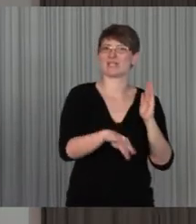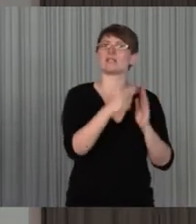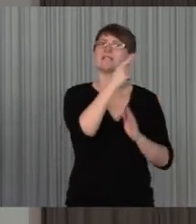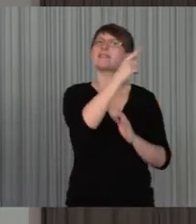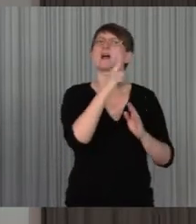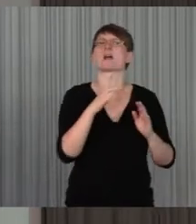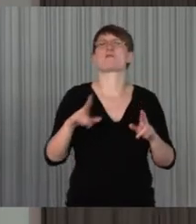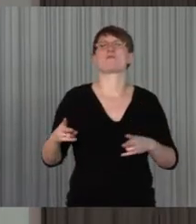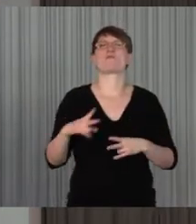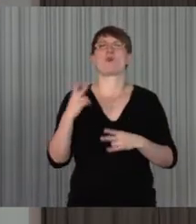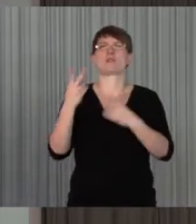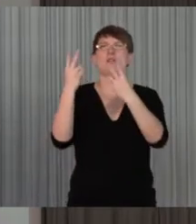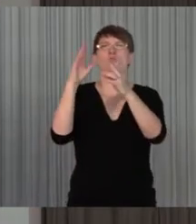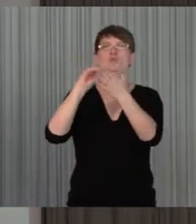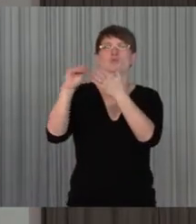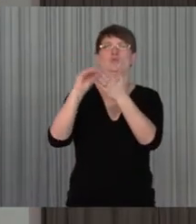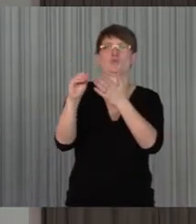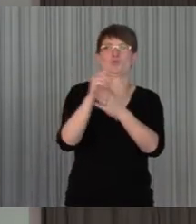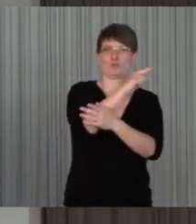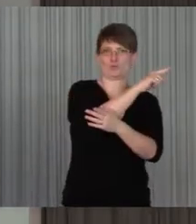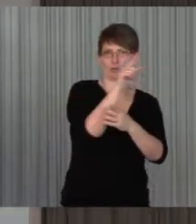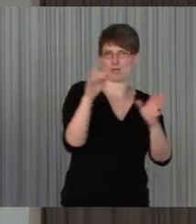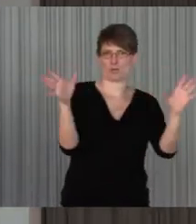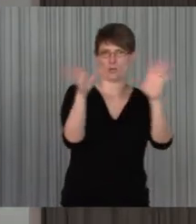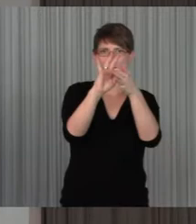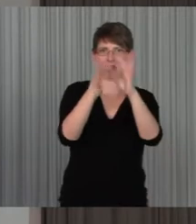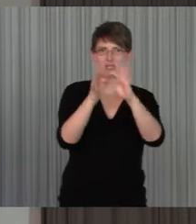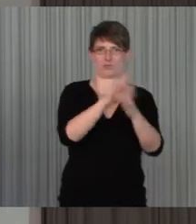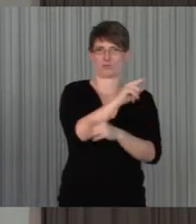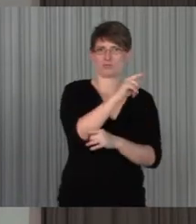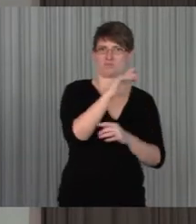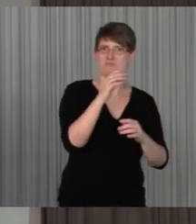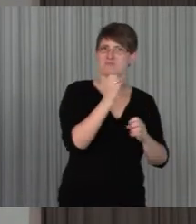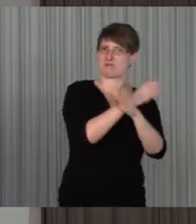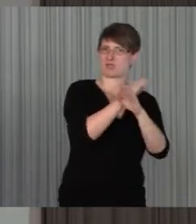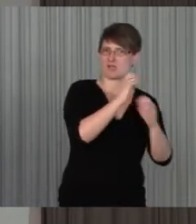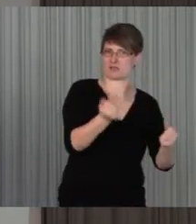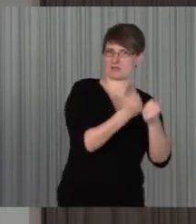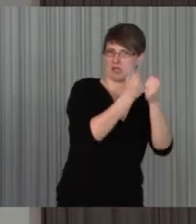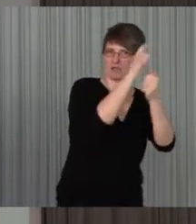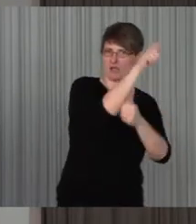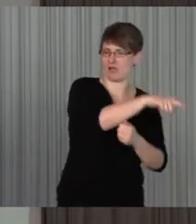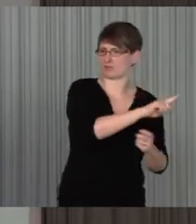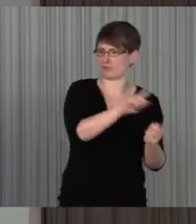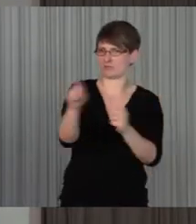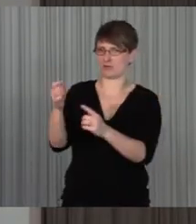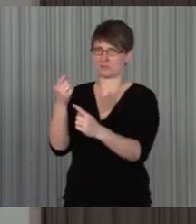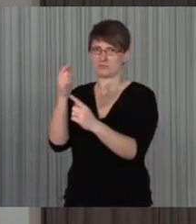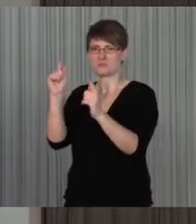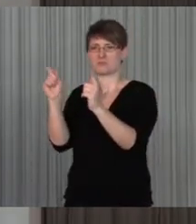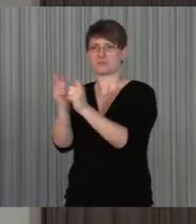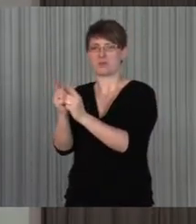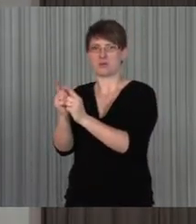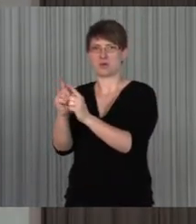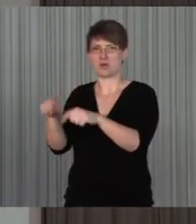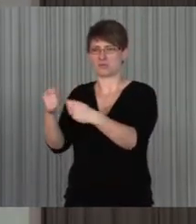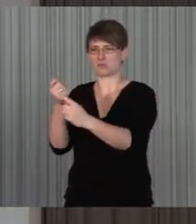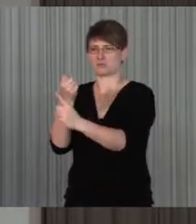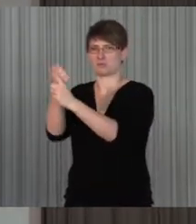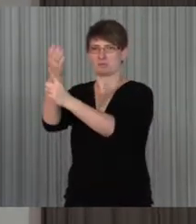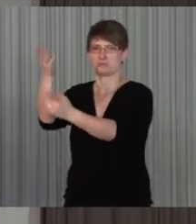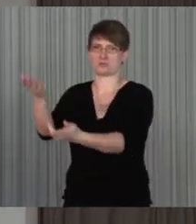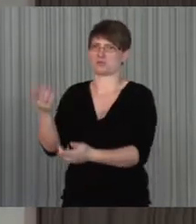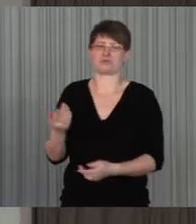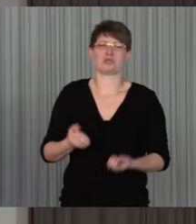Beispiel mit Förderschulen und die schicken ihre Medietrainer in die Förderschulen und wo die kleinen Medienprojekte anstoßen und die kommen meistens zurück und sagen,